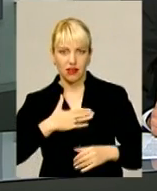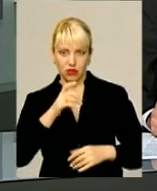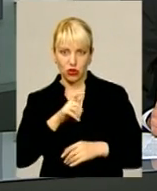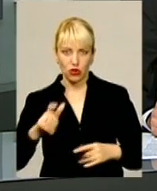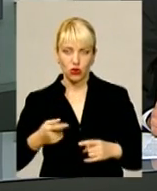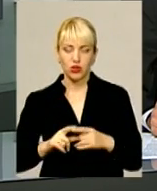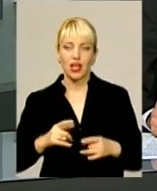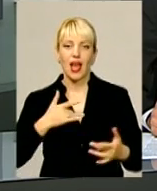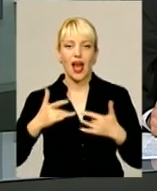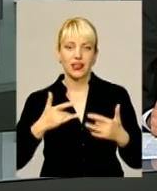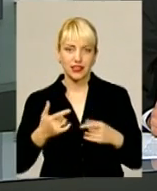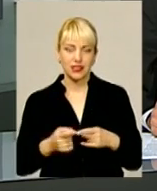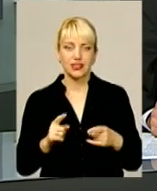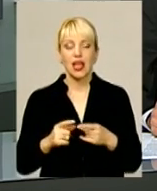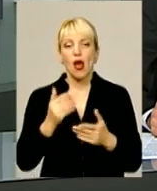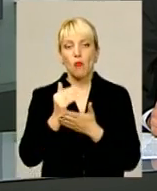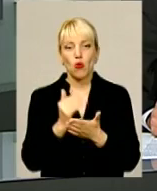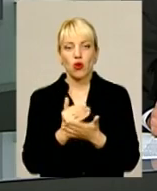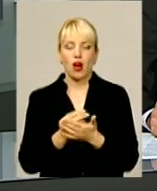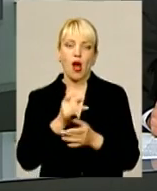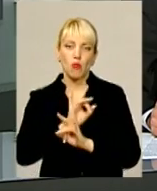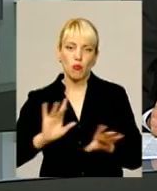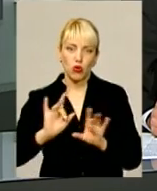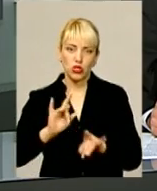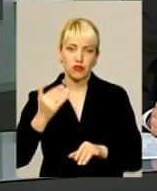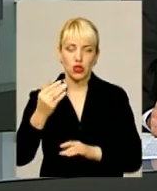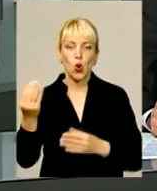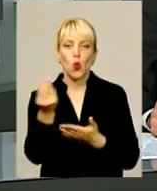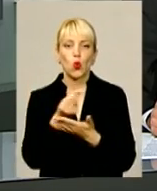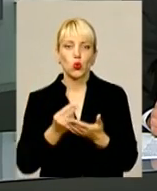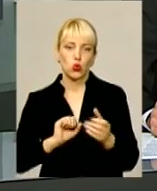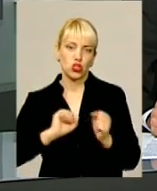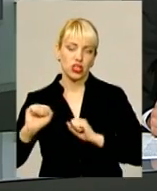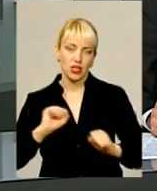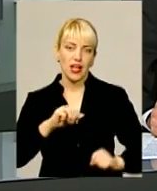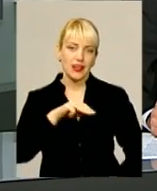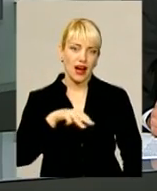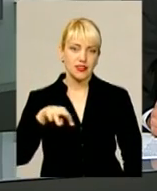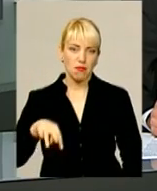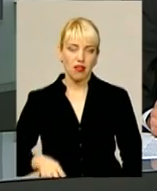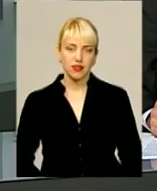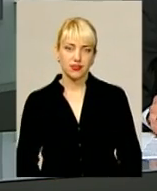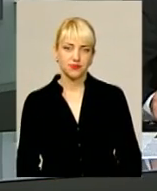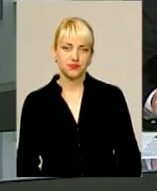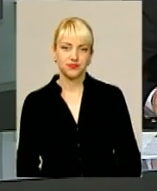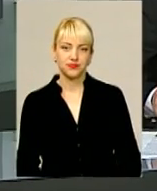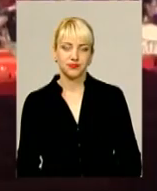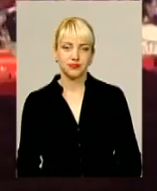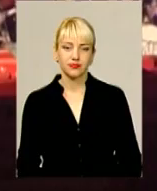обласної філармонії нашим журналістам проанонсував її художній керівник Тарас Малик. Подробиці – далі у сюжеті.